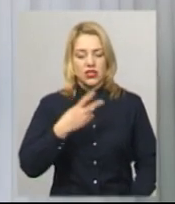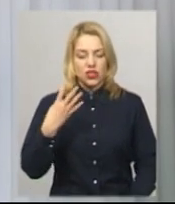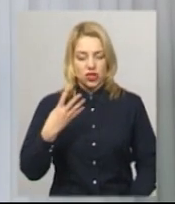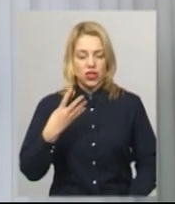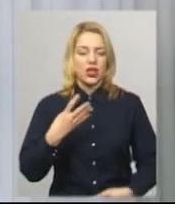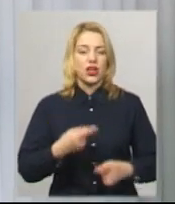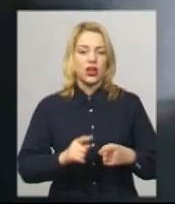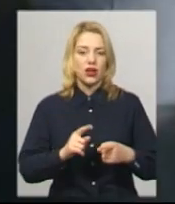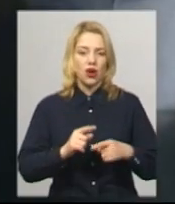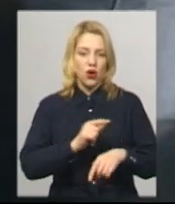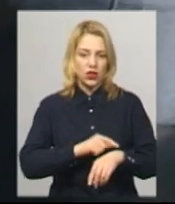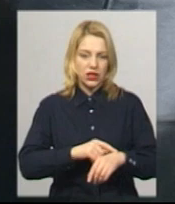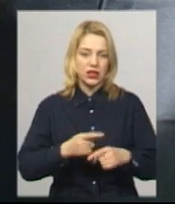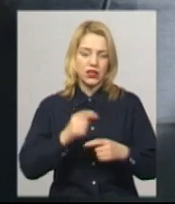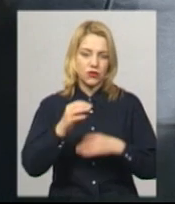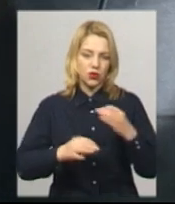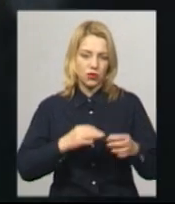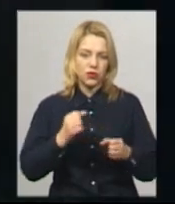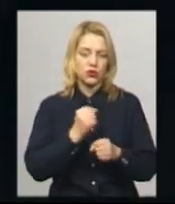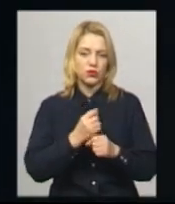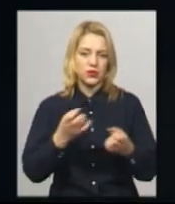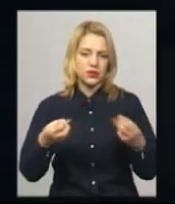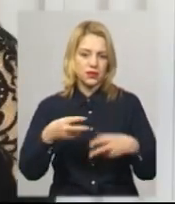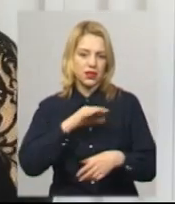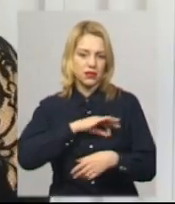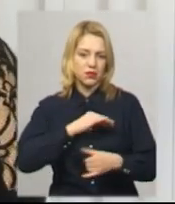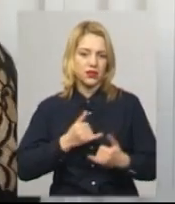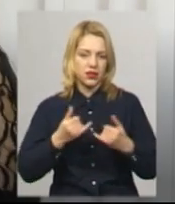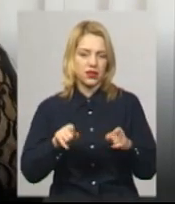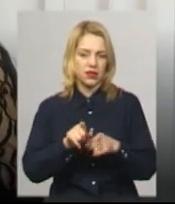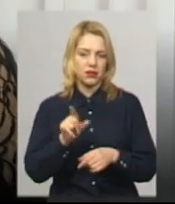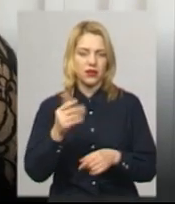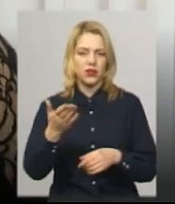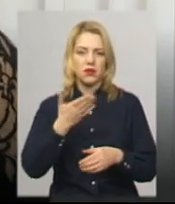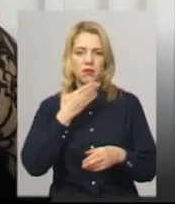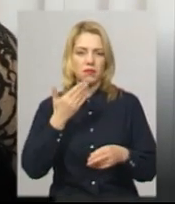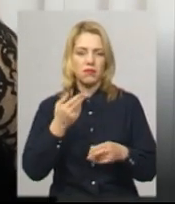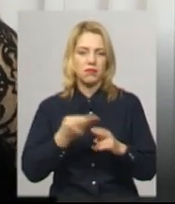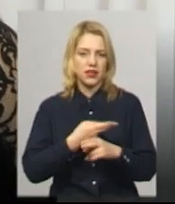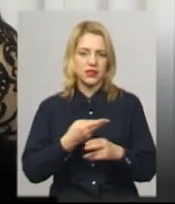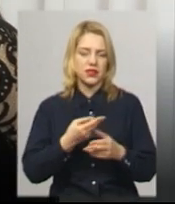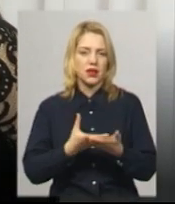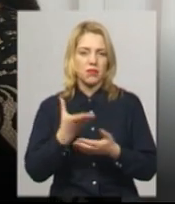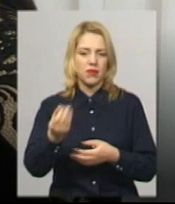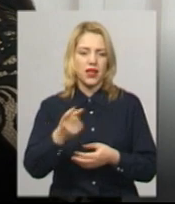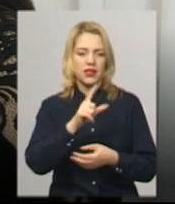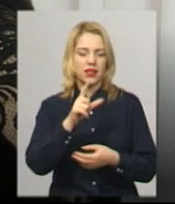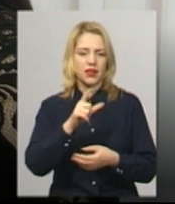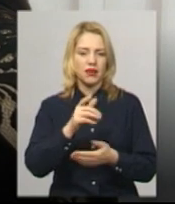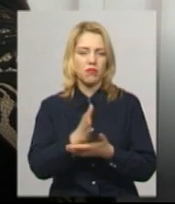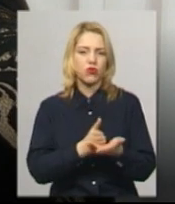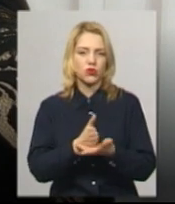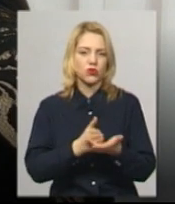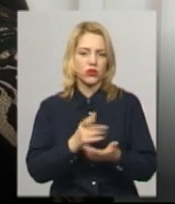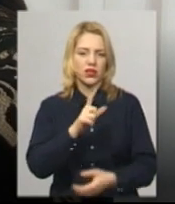зробили пільги в оформленні, каже співкоординаторка проєкту Наталія Борденюк. Вони звільняються від платних послуг відділу ДРАЦУ. Це